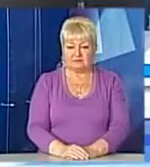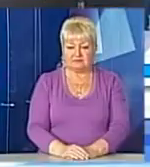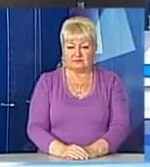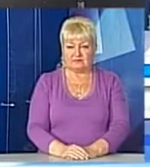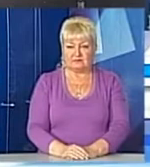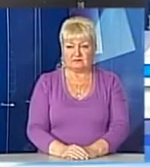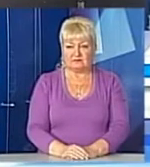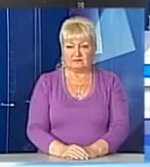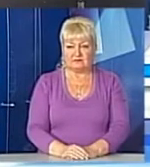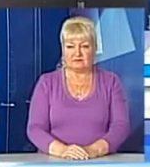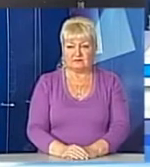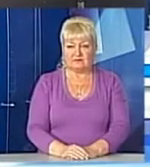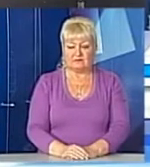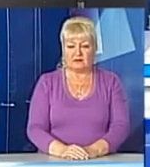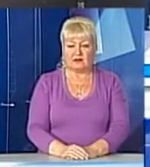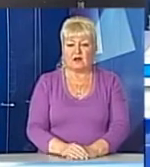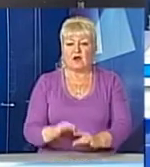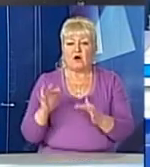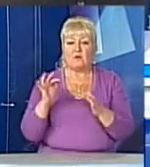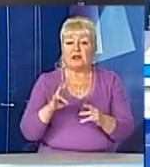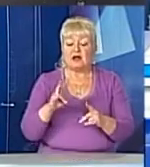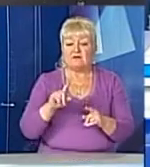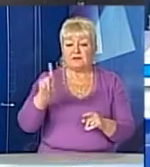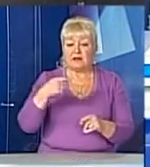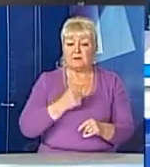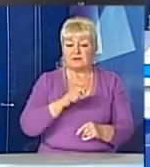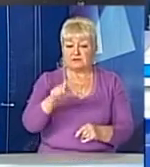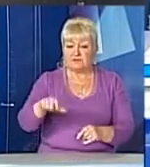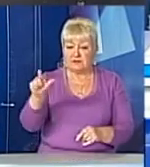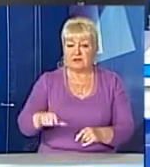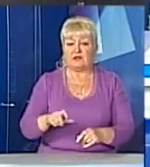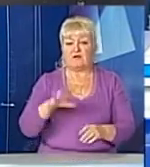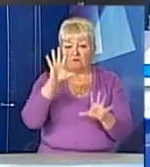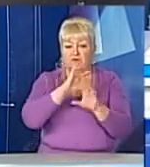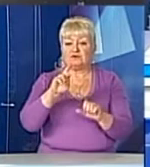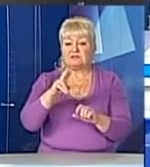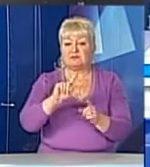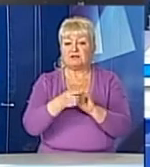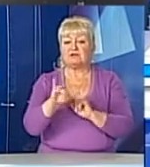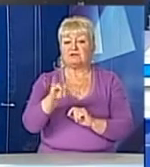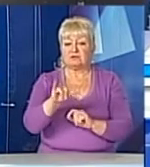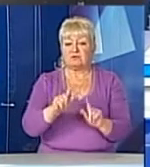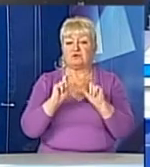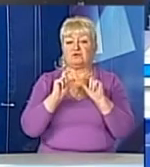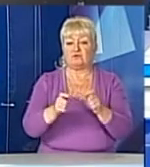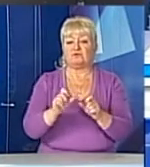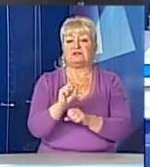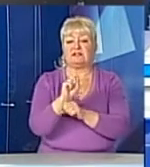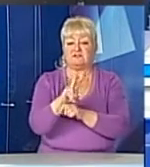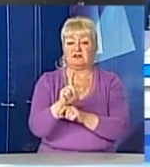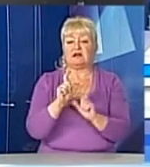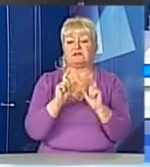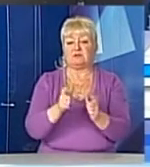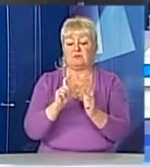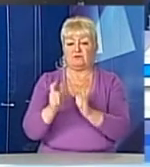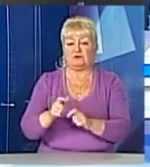Музика Облава на призовників. Вночі з п'ятниці на суботу військові виручили 12 повісток в провулку Крива